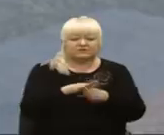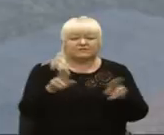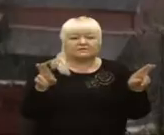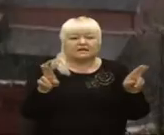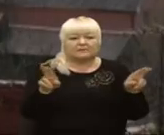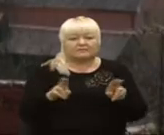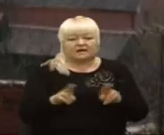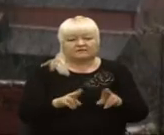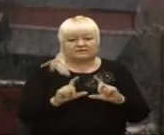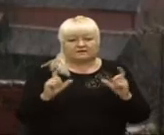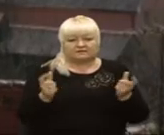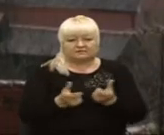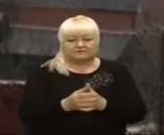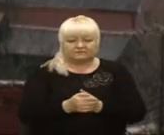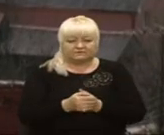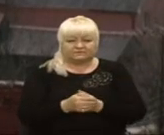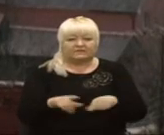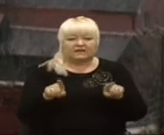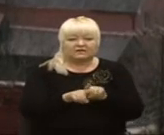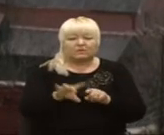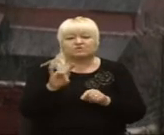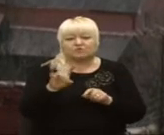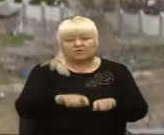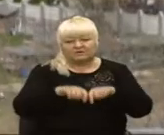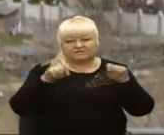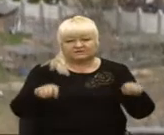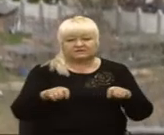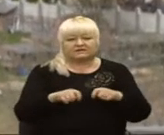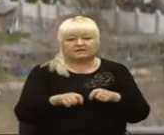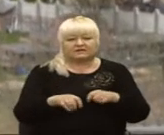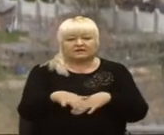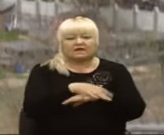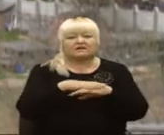карантину. Також у Другобичі відкрили ринок.